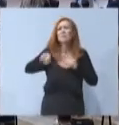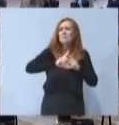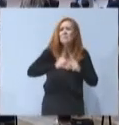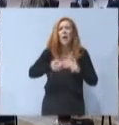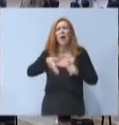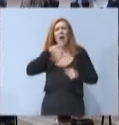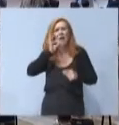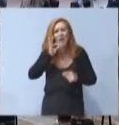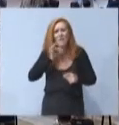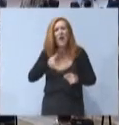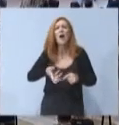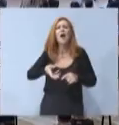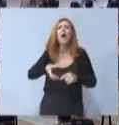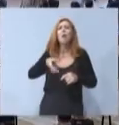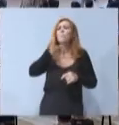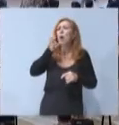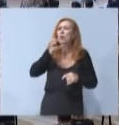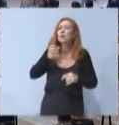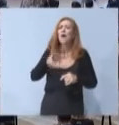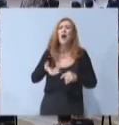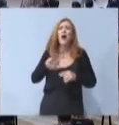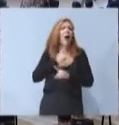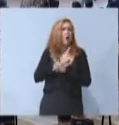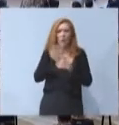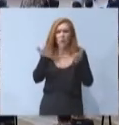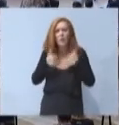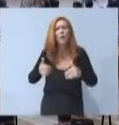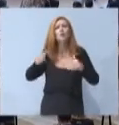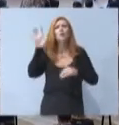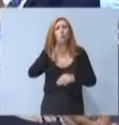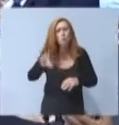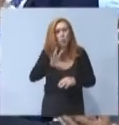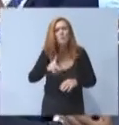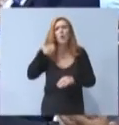καφέ, στα μη αλκοολούχα ποτά, στον τουρισμό και στους κινηματογράφους.